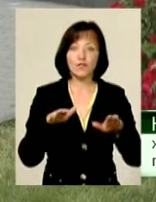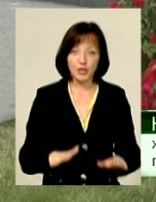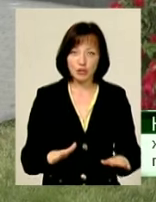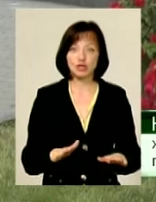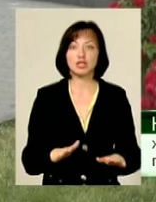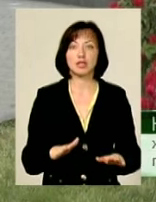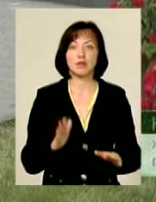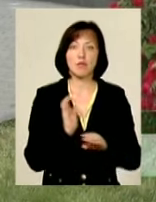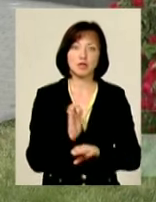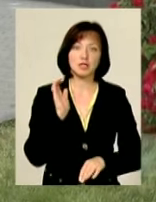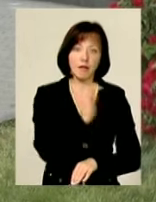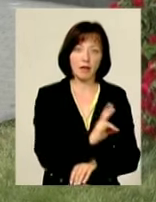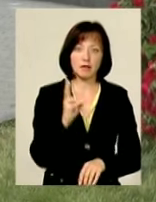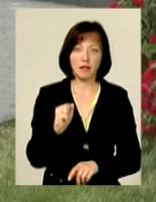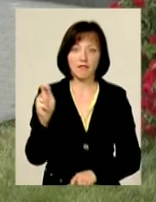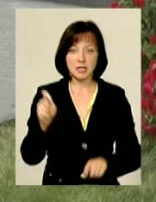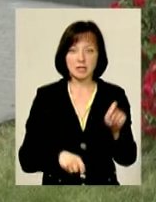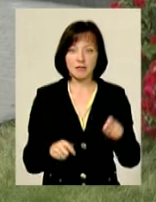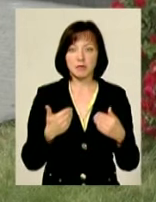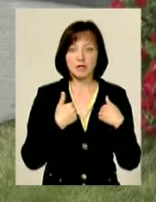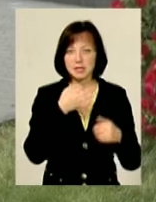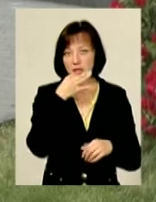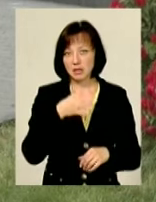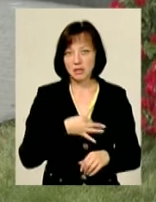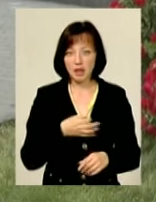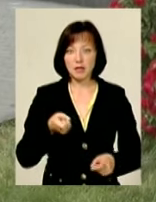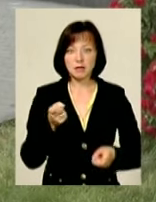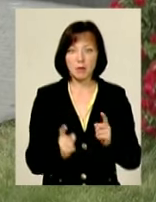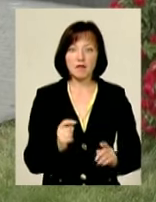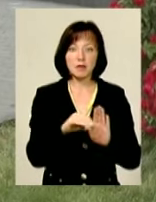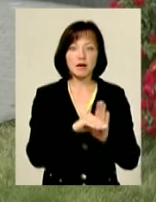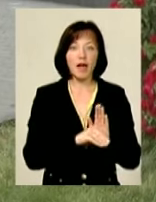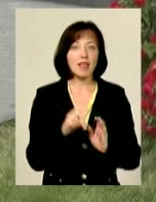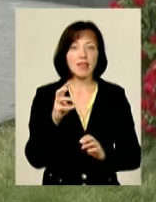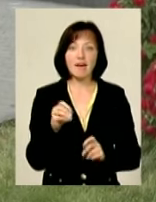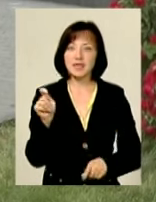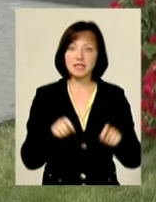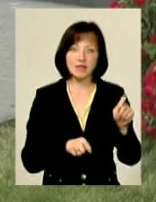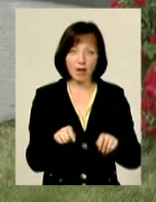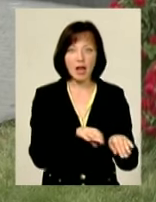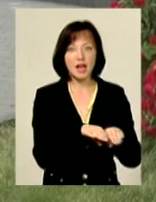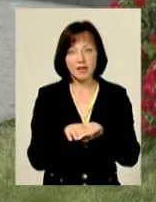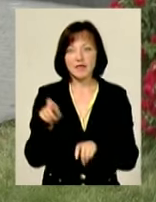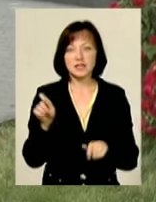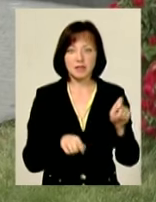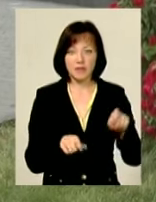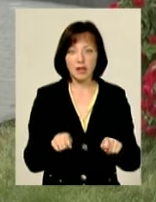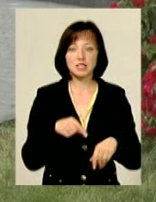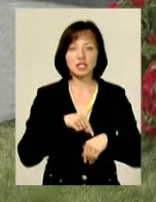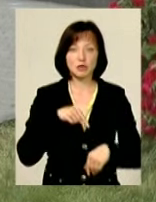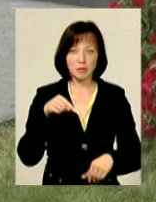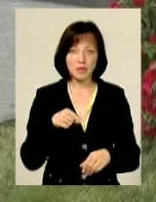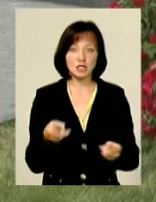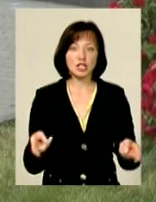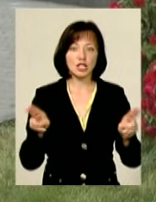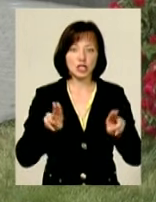все ж таки її послати на фестиваль. І от як мені сказали, насправді передача не фестивальна, але рівень фестивальний. Тобто вона зачепила, вона